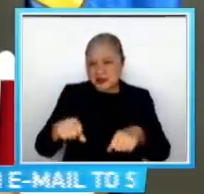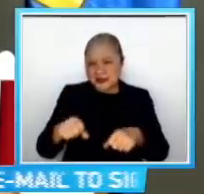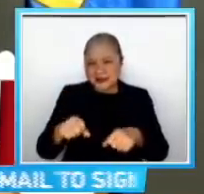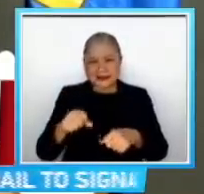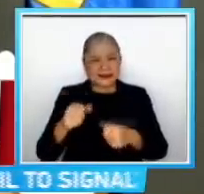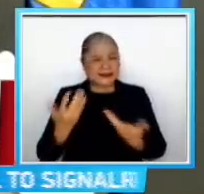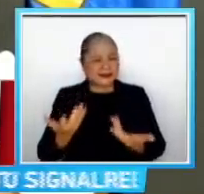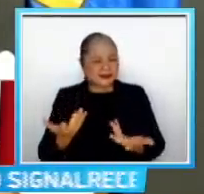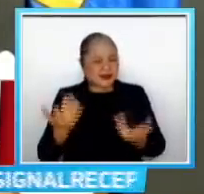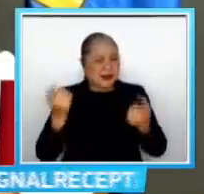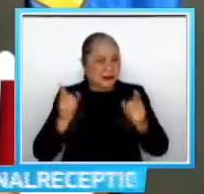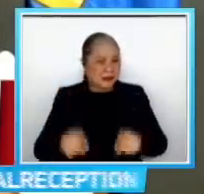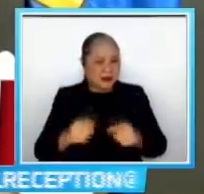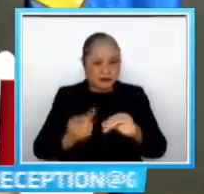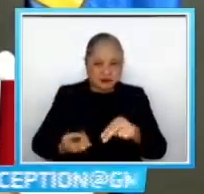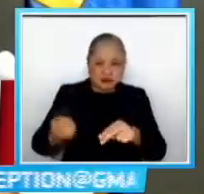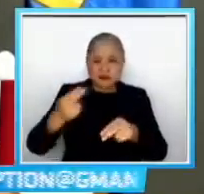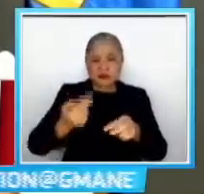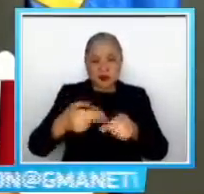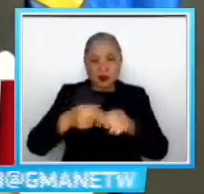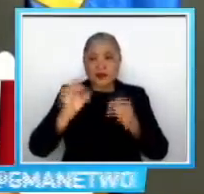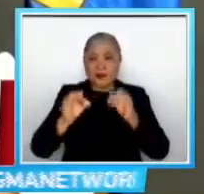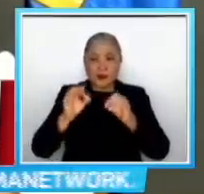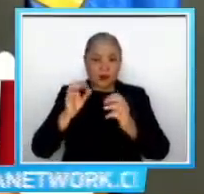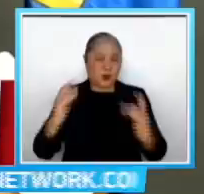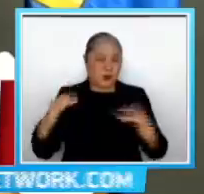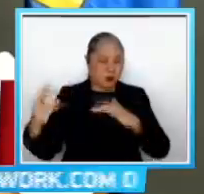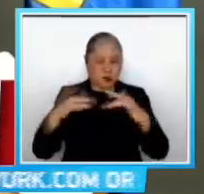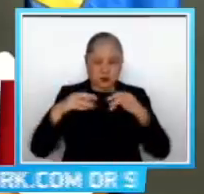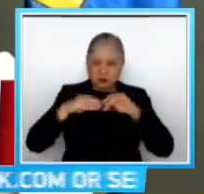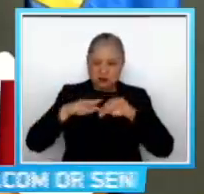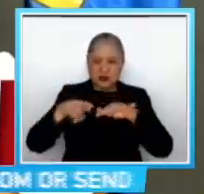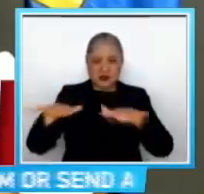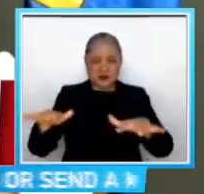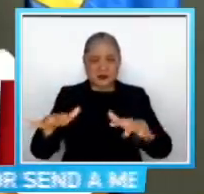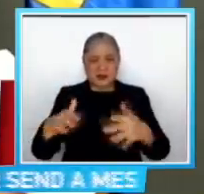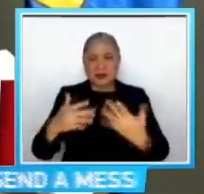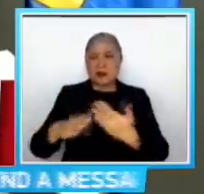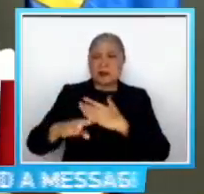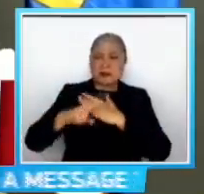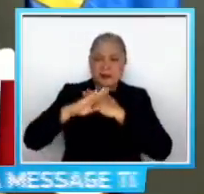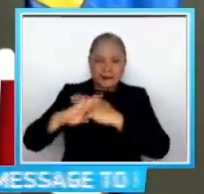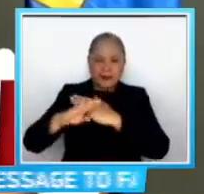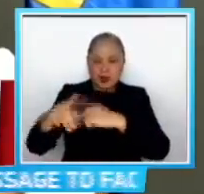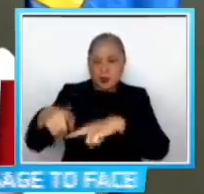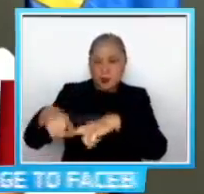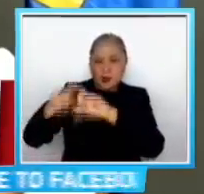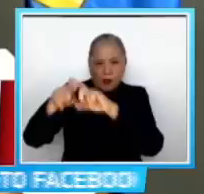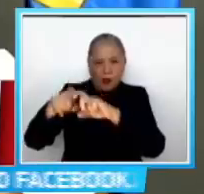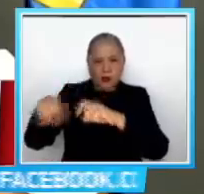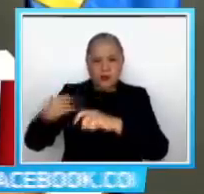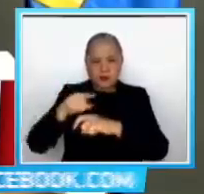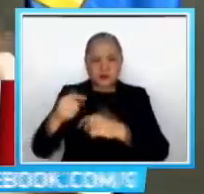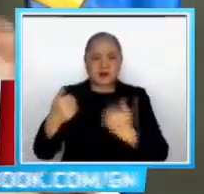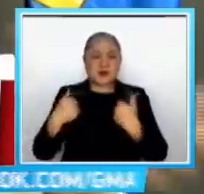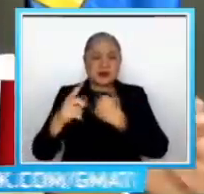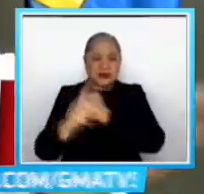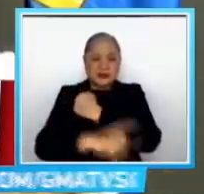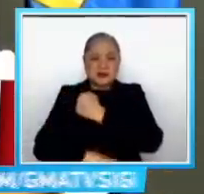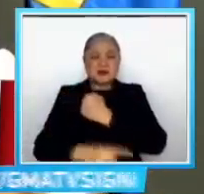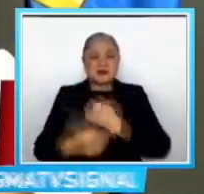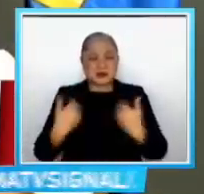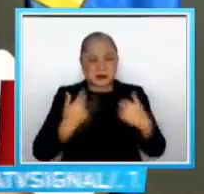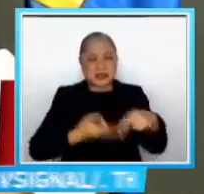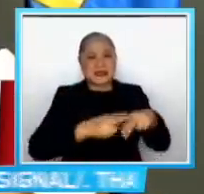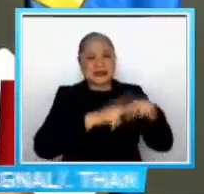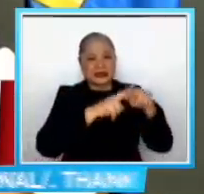If war will spread And sanction will be imposed And there will be no increase in supply And everybody is getting